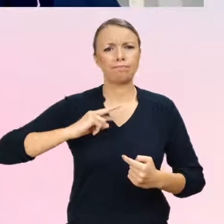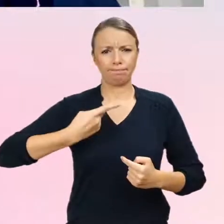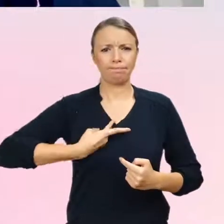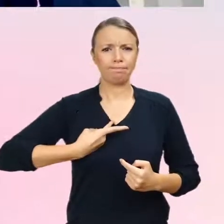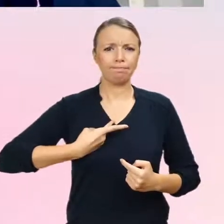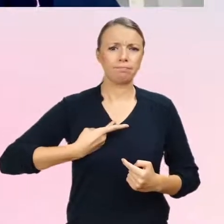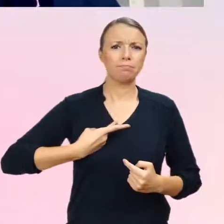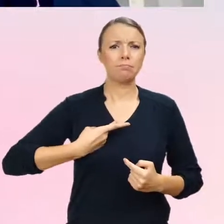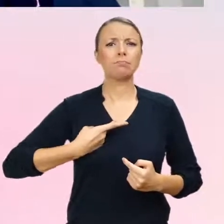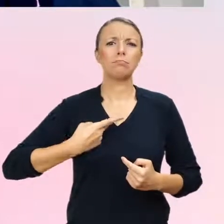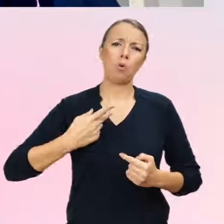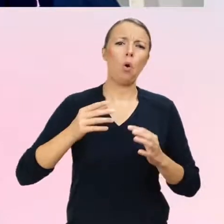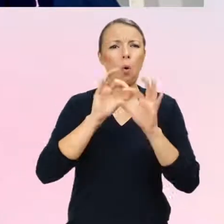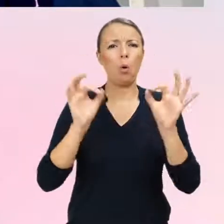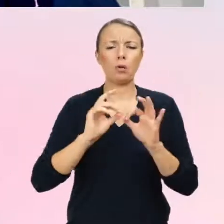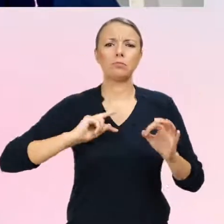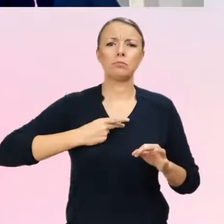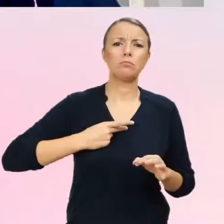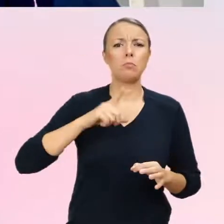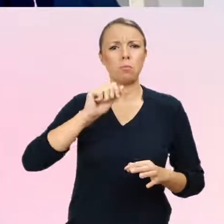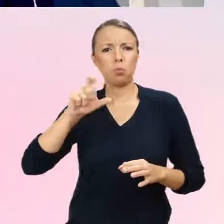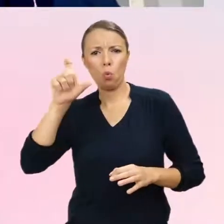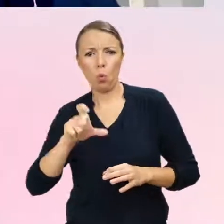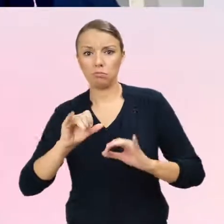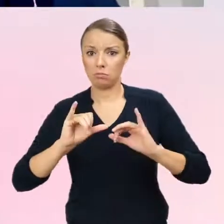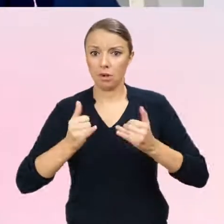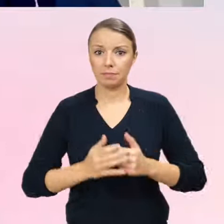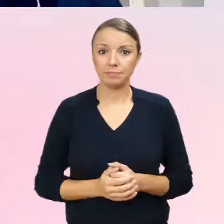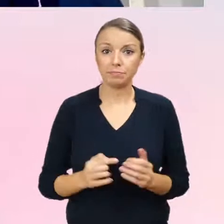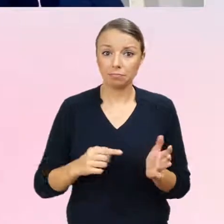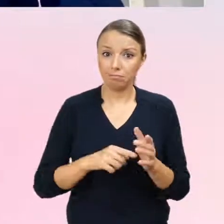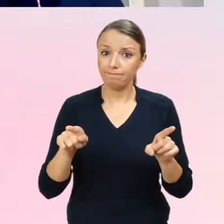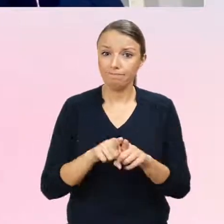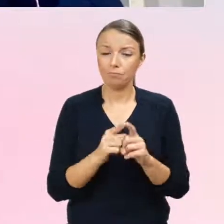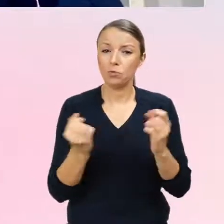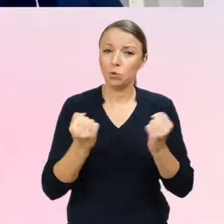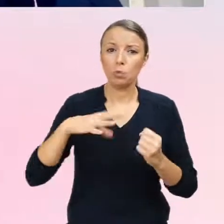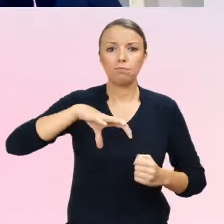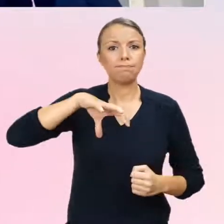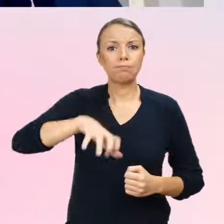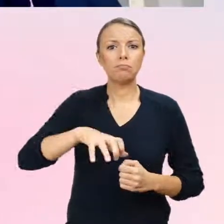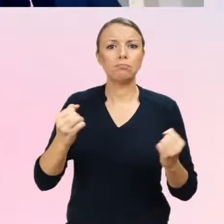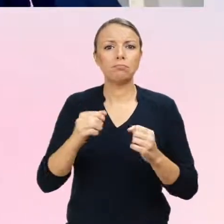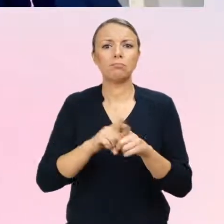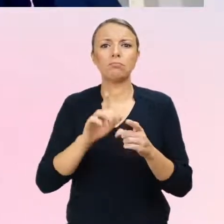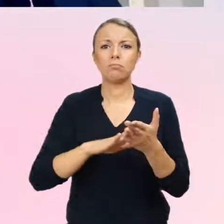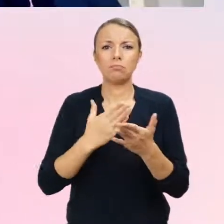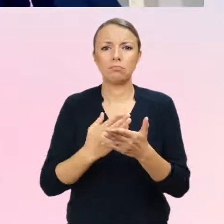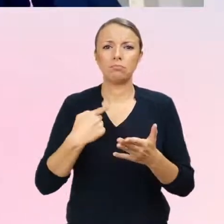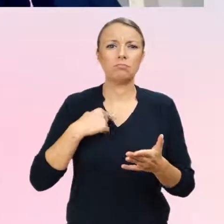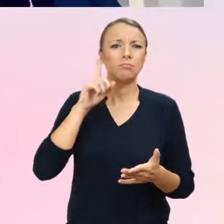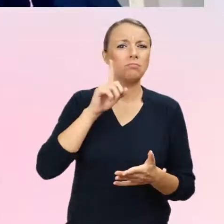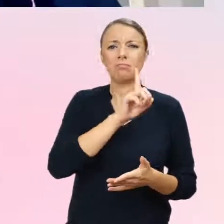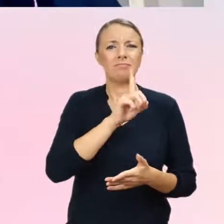Tutaj też mamy tą podstawową kategorię silne potrzeby bycia płci przeciwnej lub podkreślanie, że dana